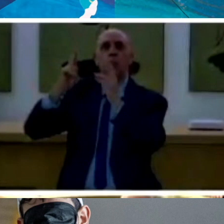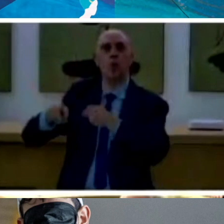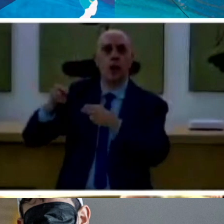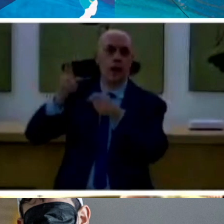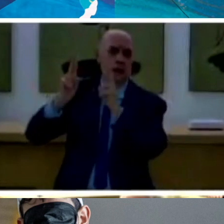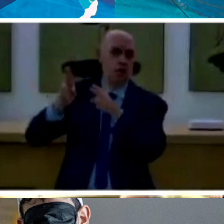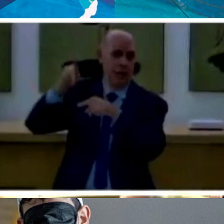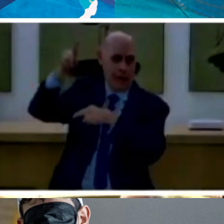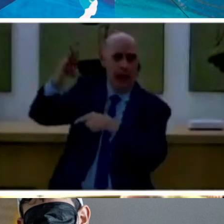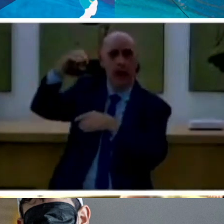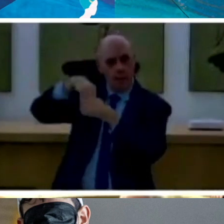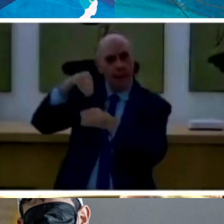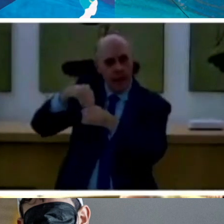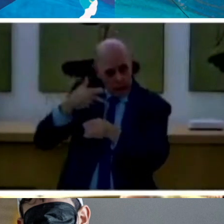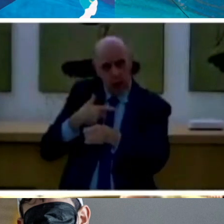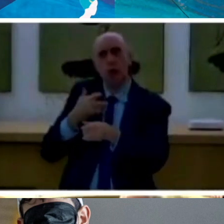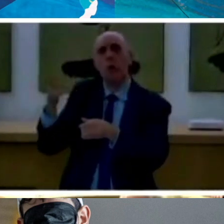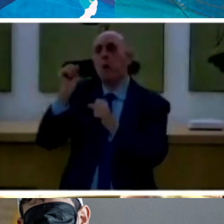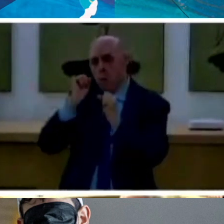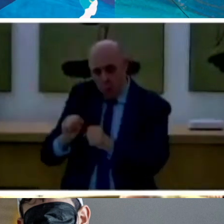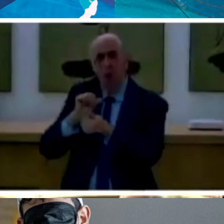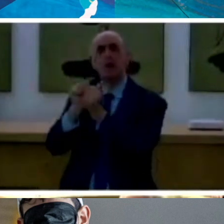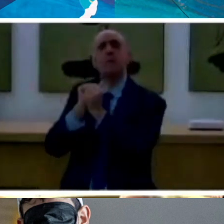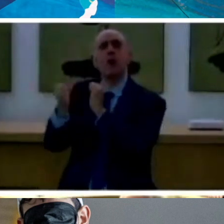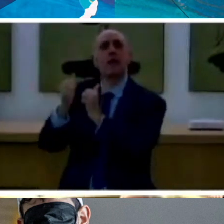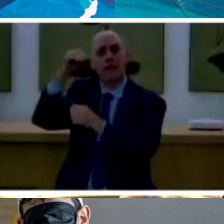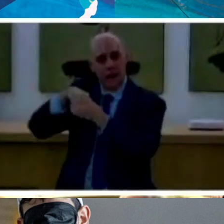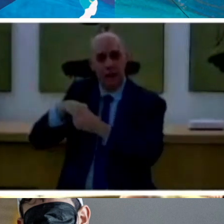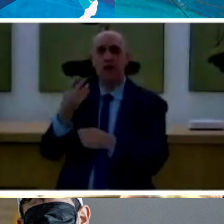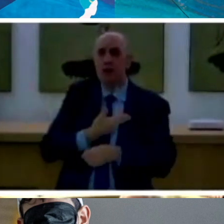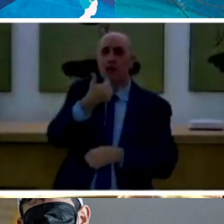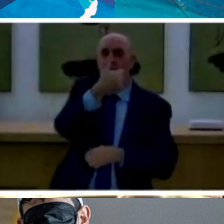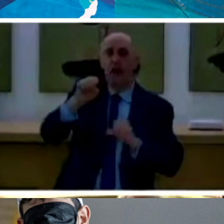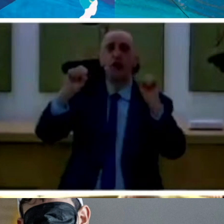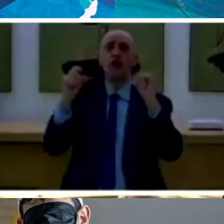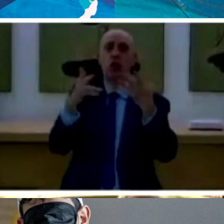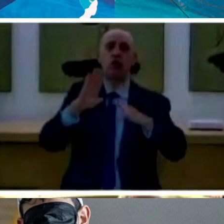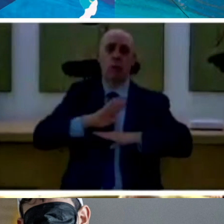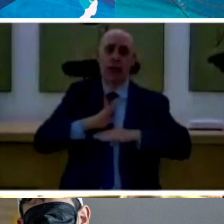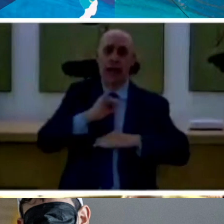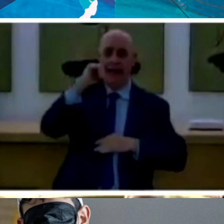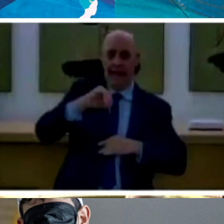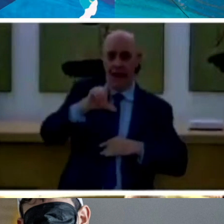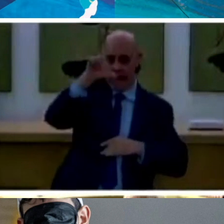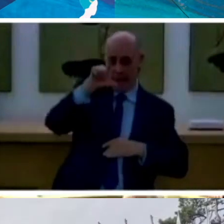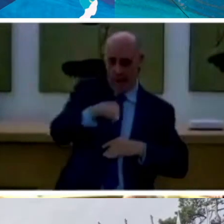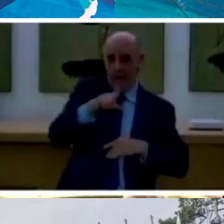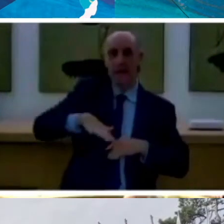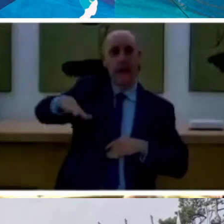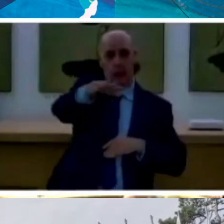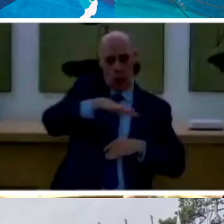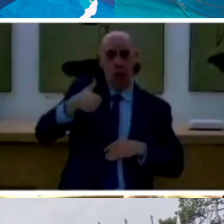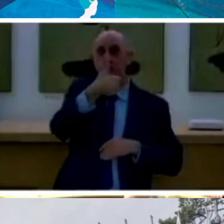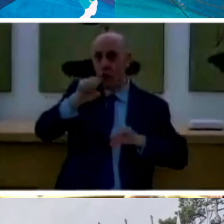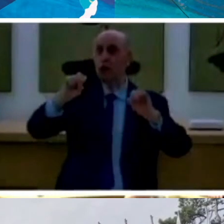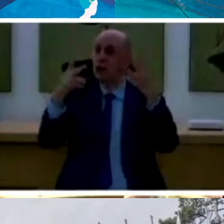pazienti la possibilità di fare attività sportiva, abbiamo 118 sportelli in eile sul territorio che permettono agli assistiti